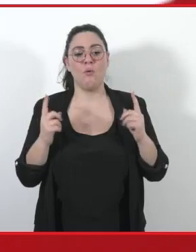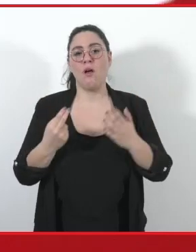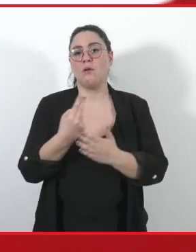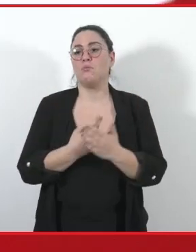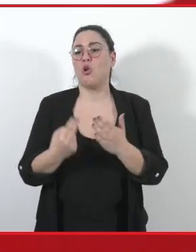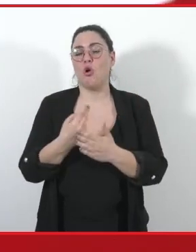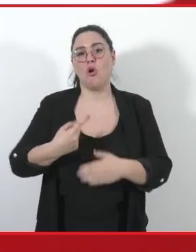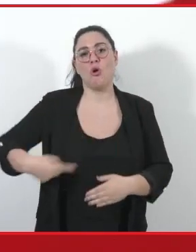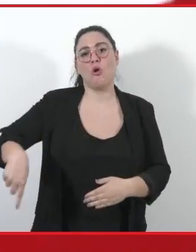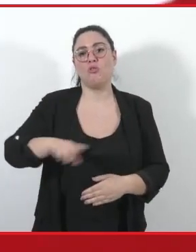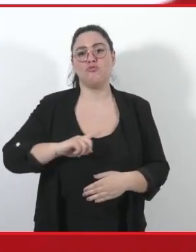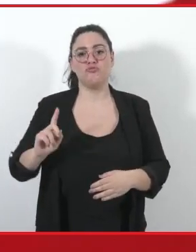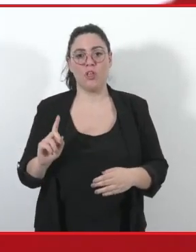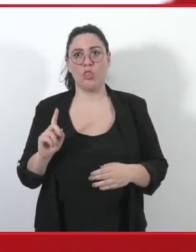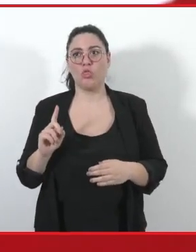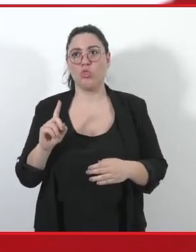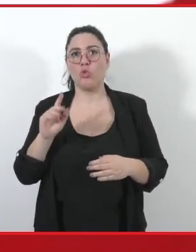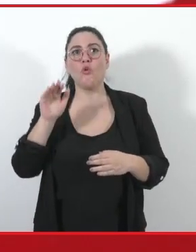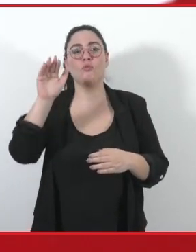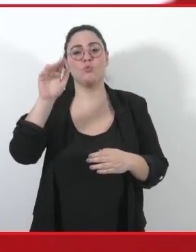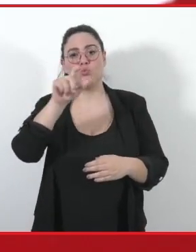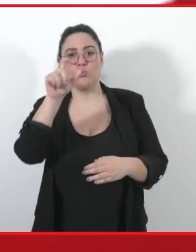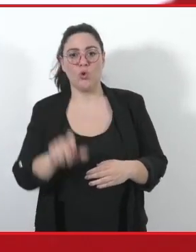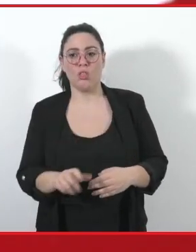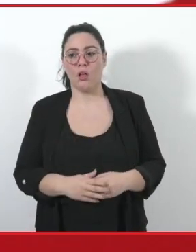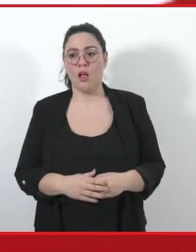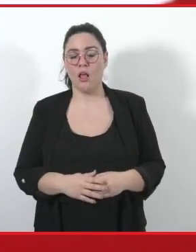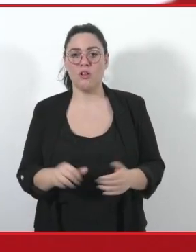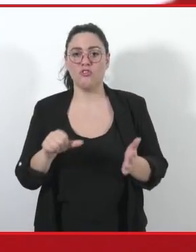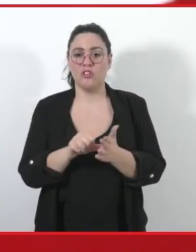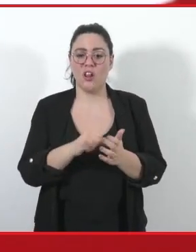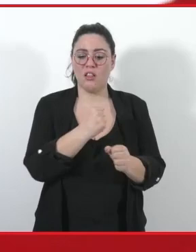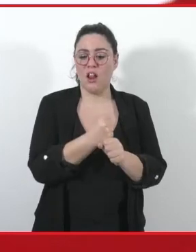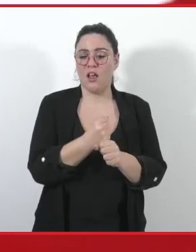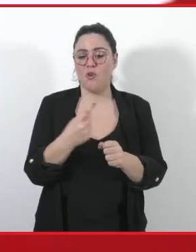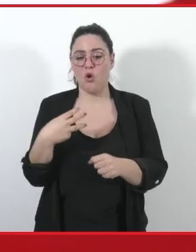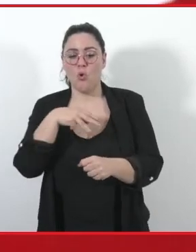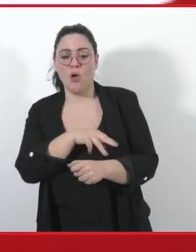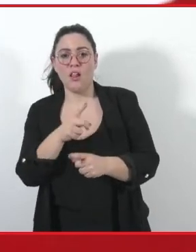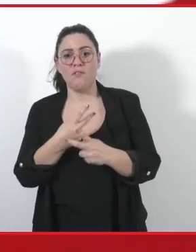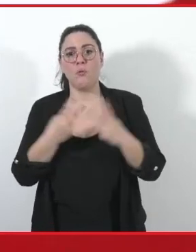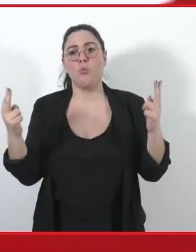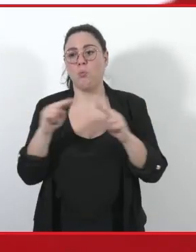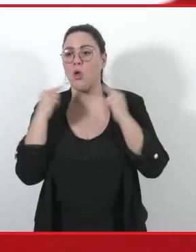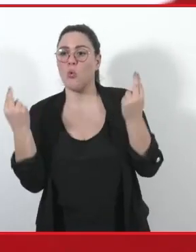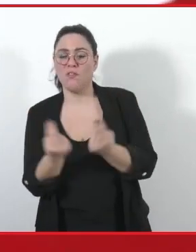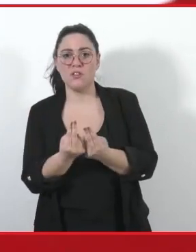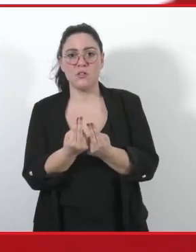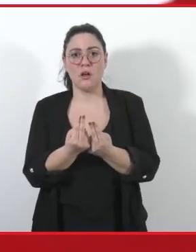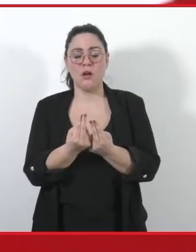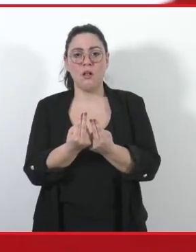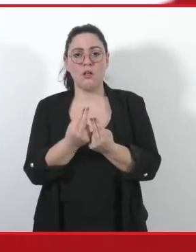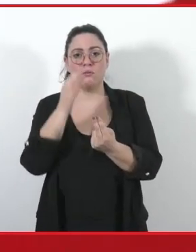progetto alternativo di Paese. Centralità del lavoro, welfare, pubblico e universale, trasformazione